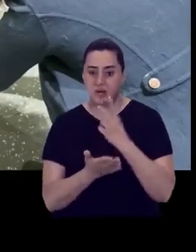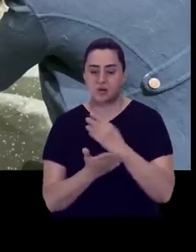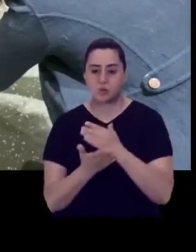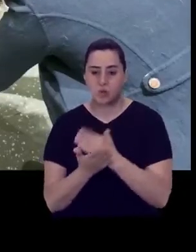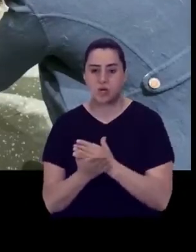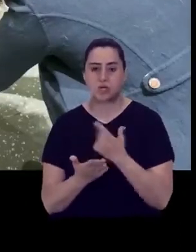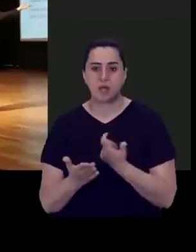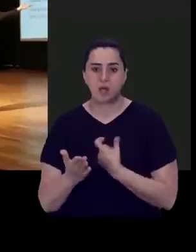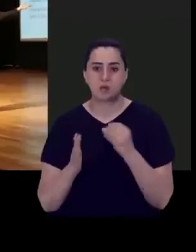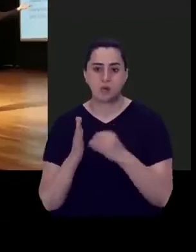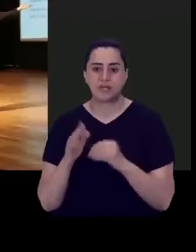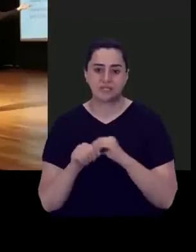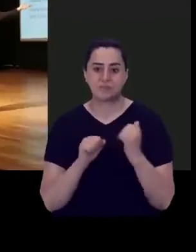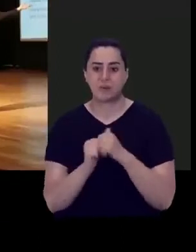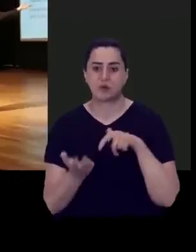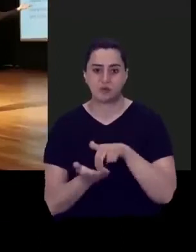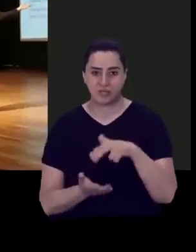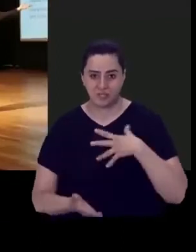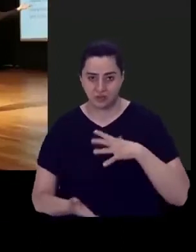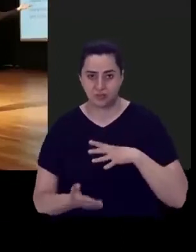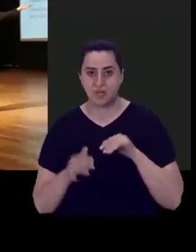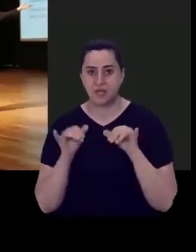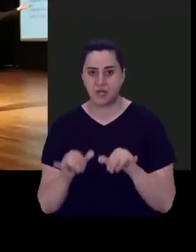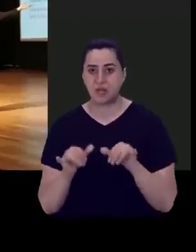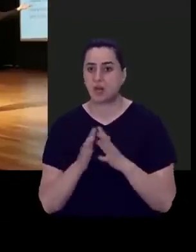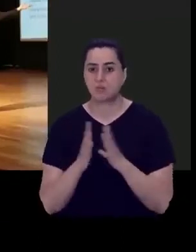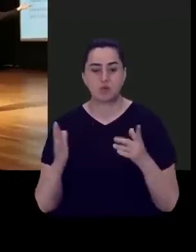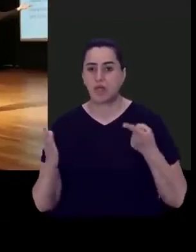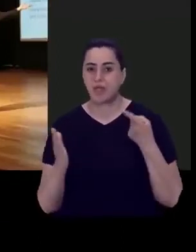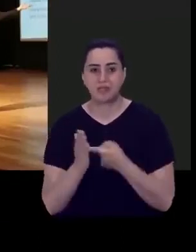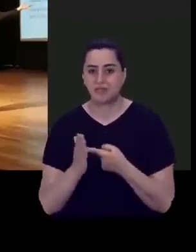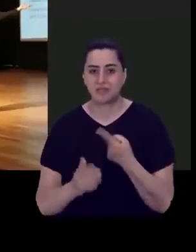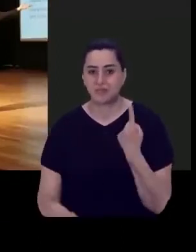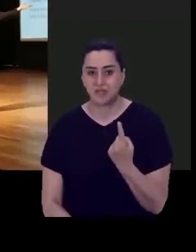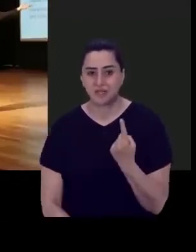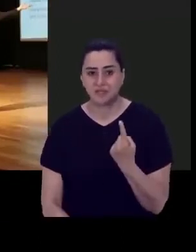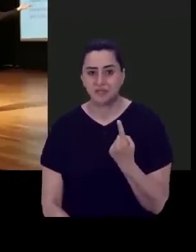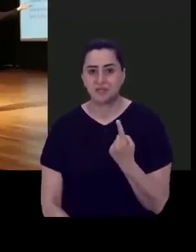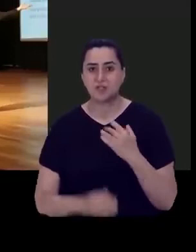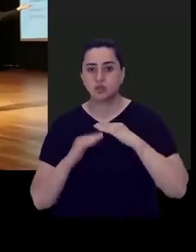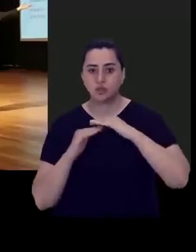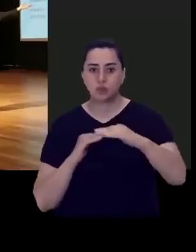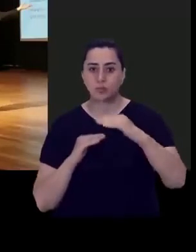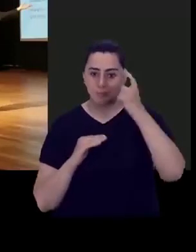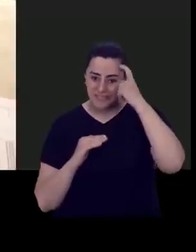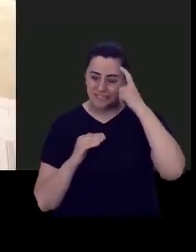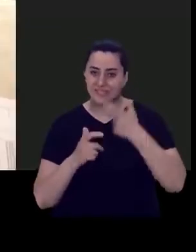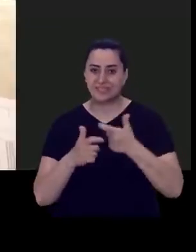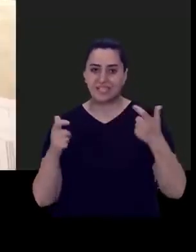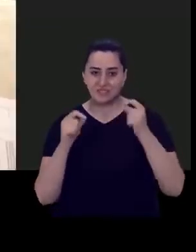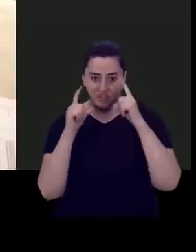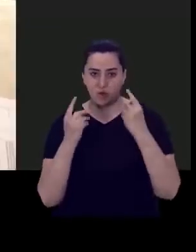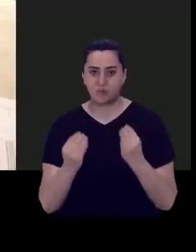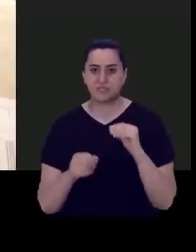kurallar koymak ve aynı zamanda aslında en büyük hedeflerimizden biri de toplumu bilinçlenmek,